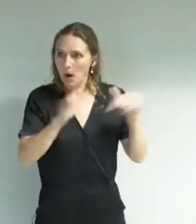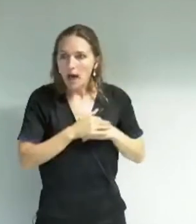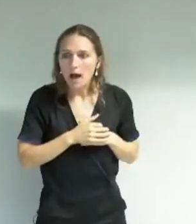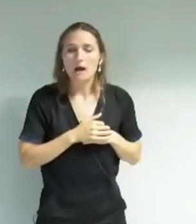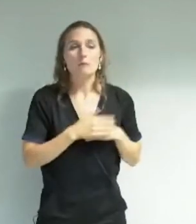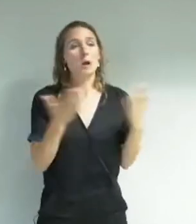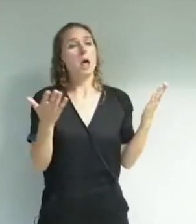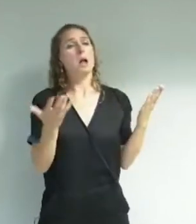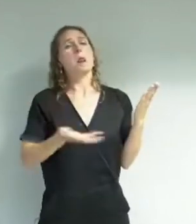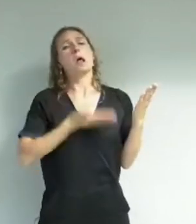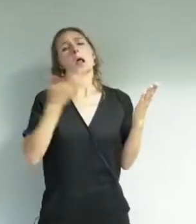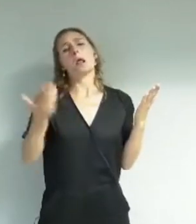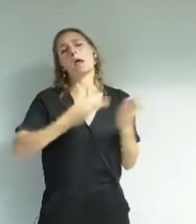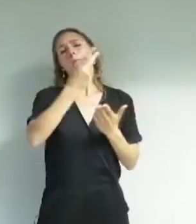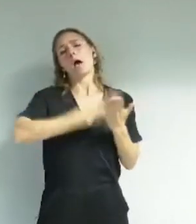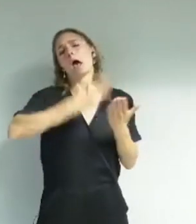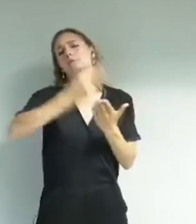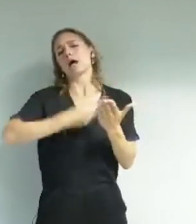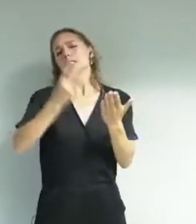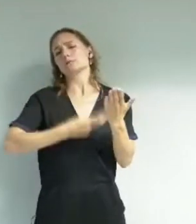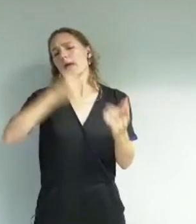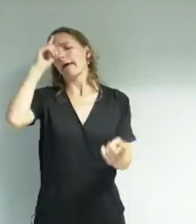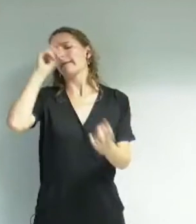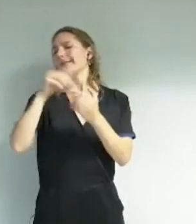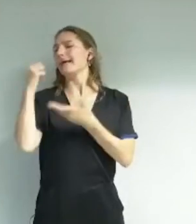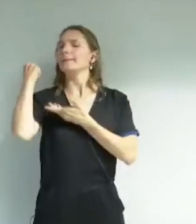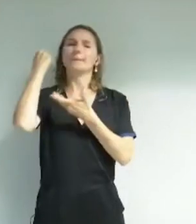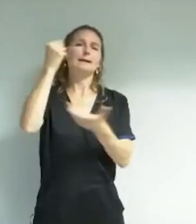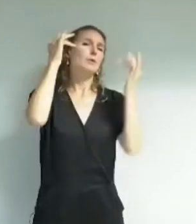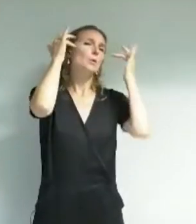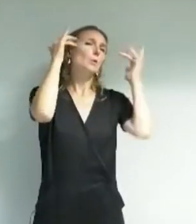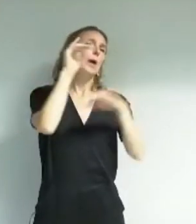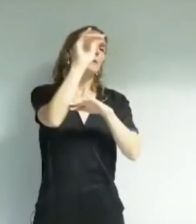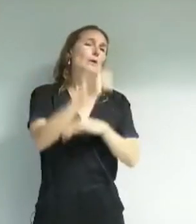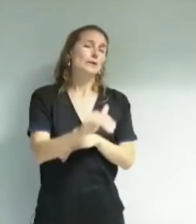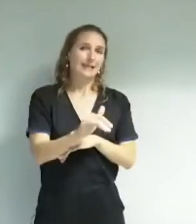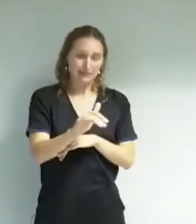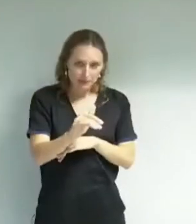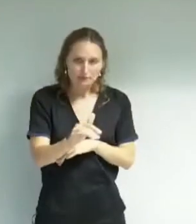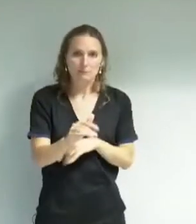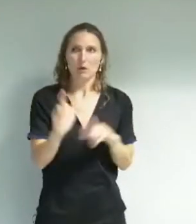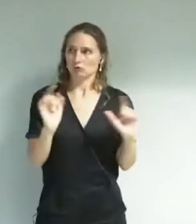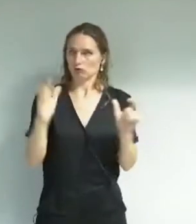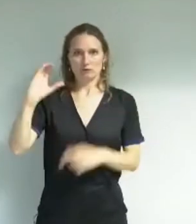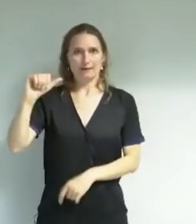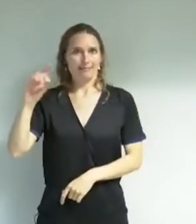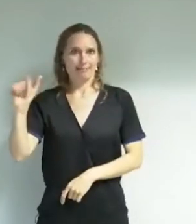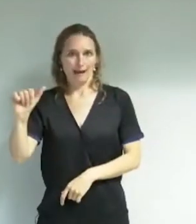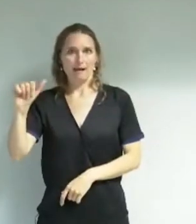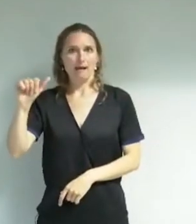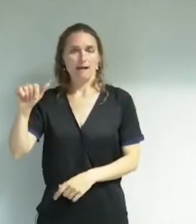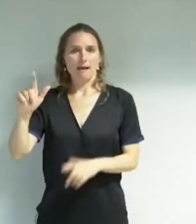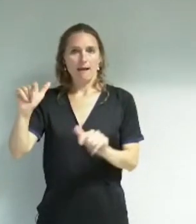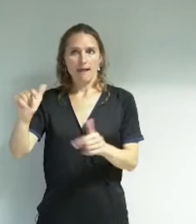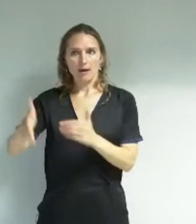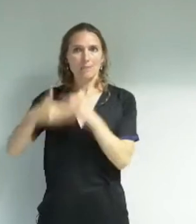qui explique son grand effort pour le patrimoine et j'informe les présidents de groupe parce